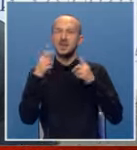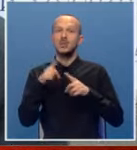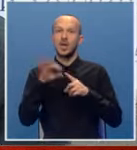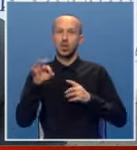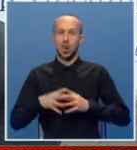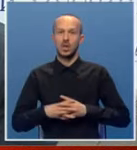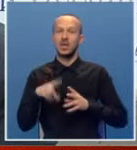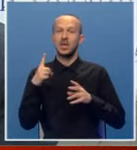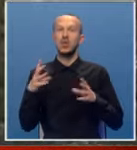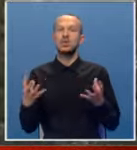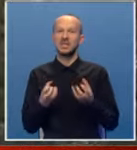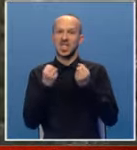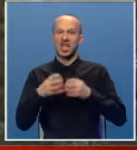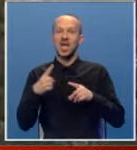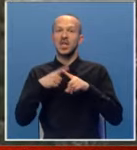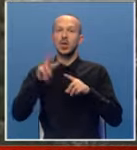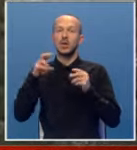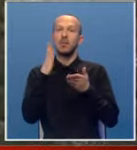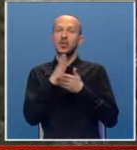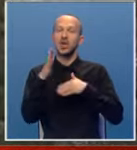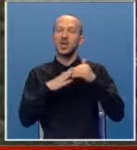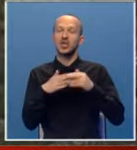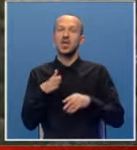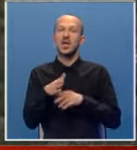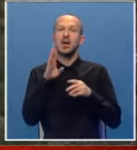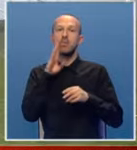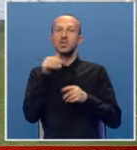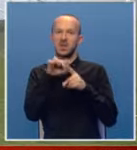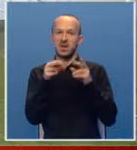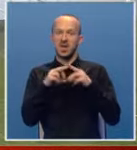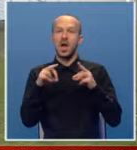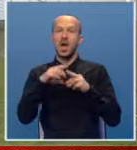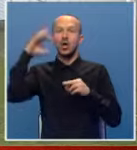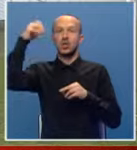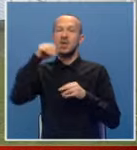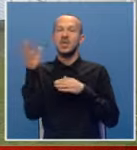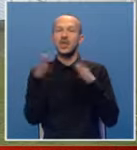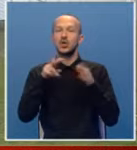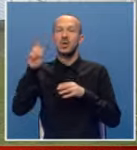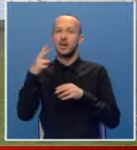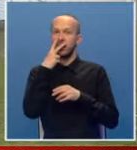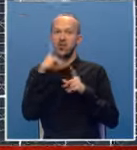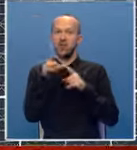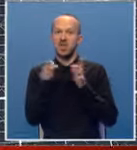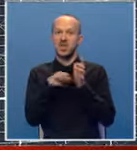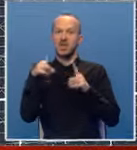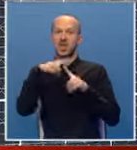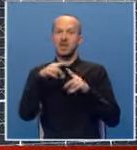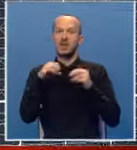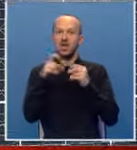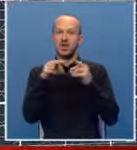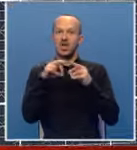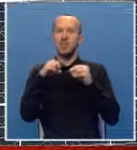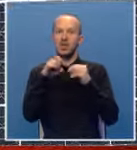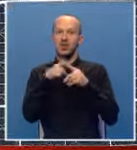to jedno spasenje. Hidroelektrane biće građene na rijekama Bosni i Drini, dok su solarne i vjetroelektrane predviđene u Ljubinju, Trebinju, Bileći,